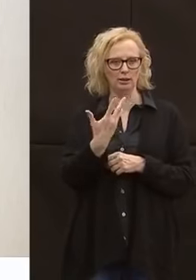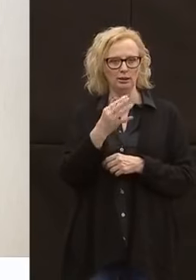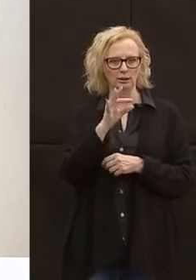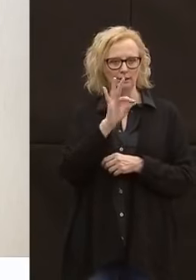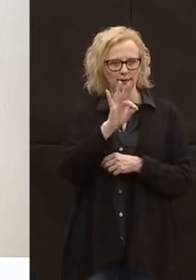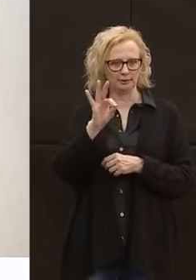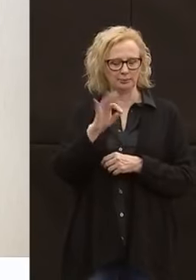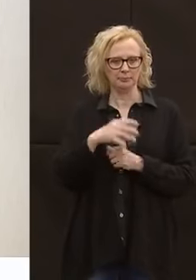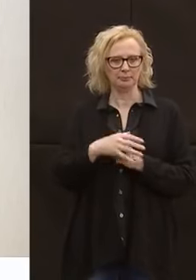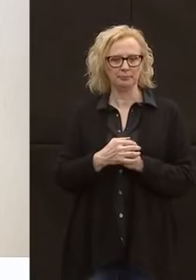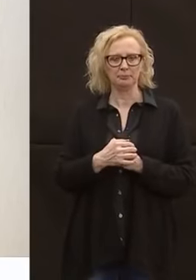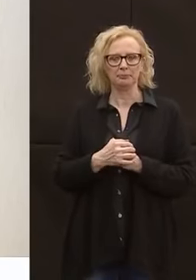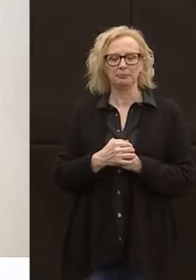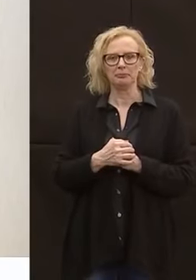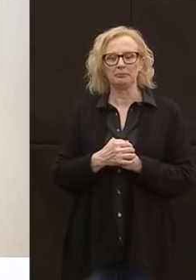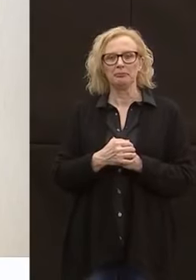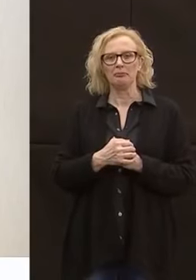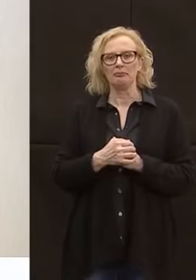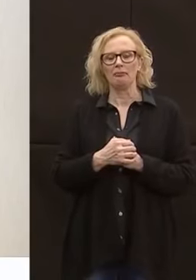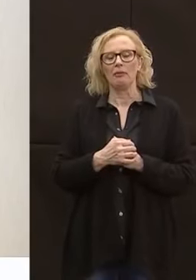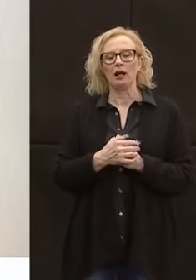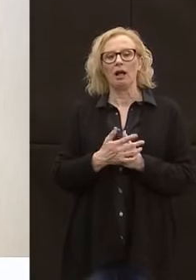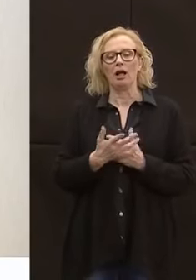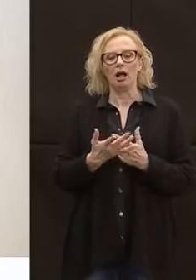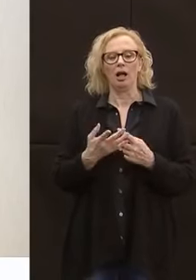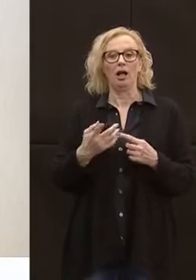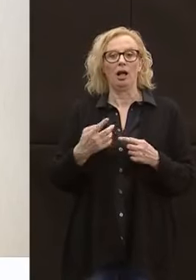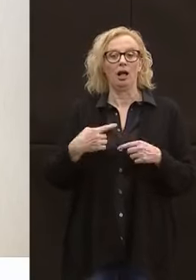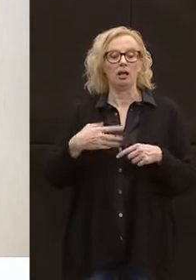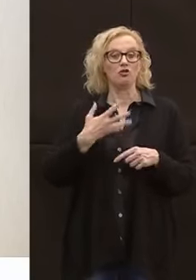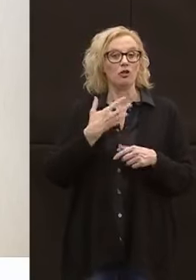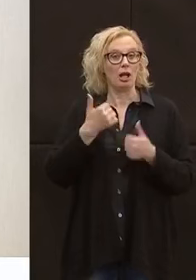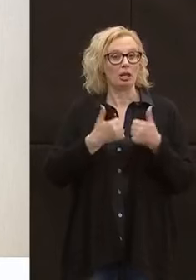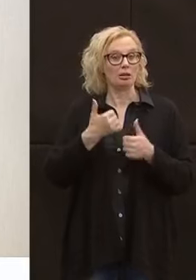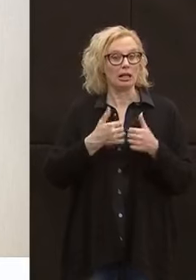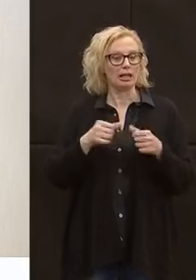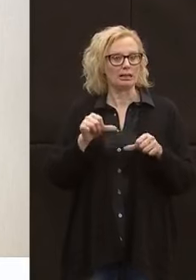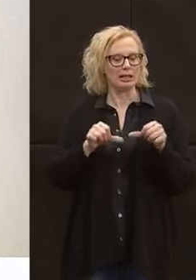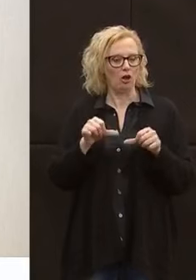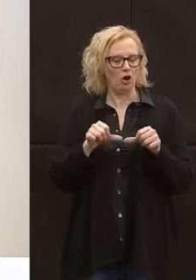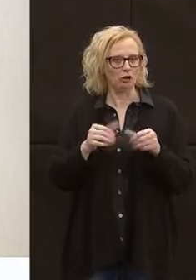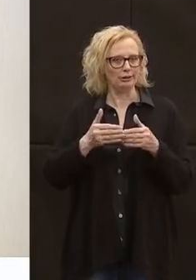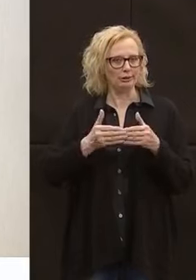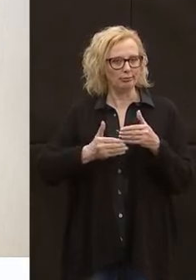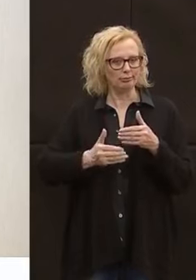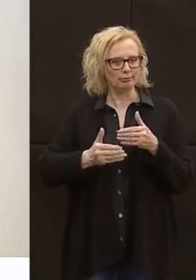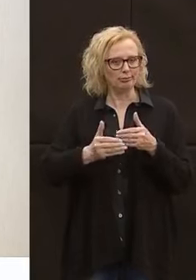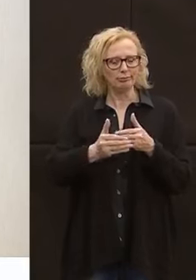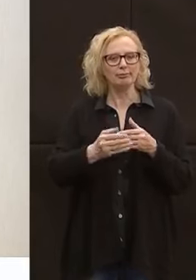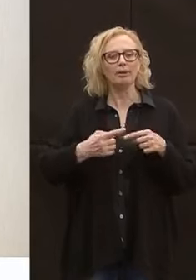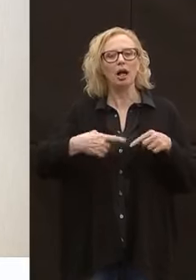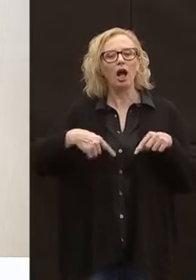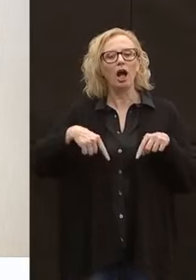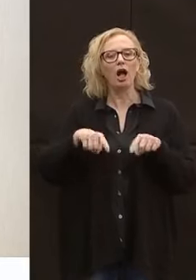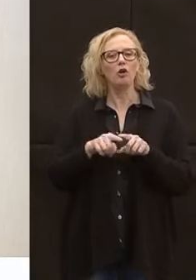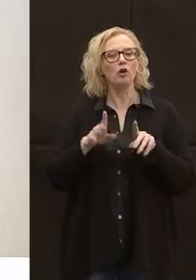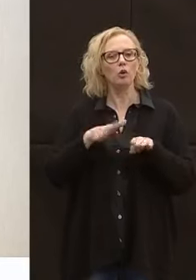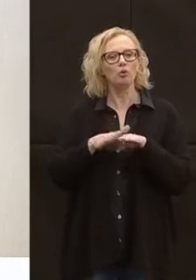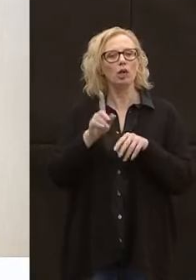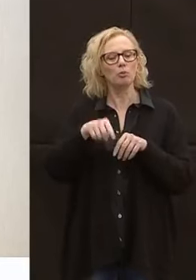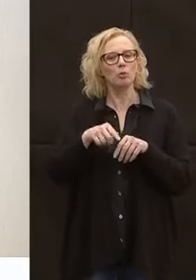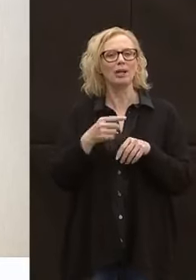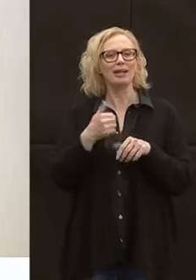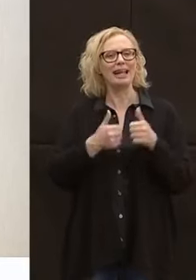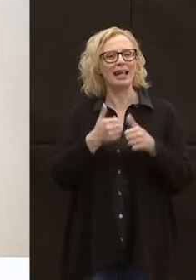personale. Partiamo appunto in aggiunta con i test sierologici, in alcuni casi usiamo anche i test diciamo lettura